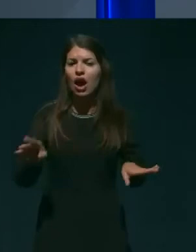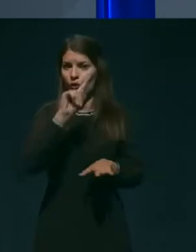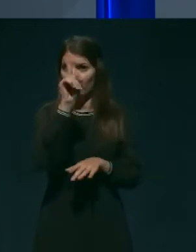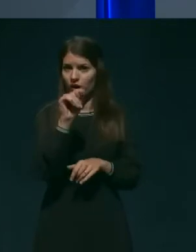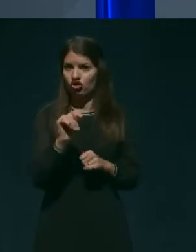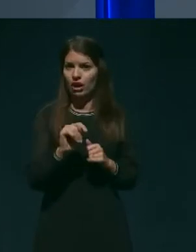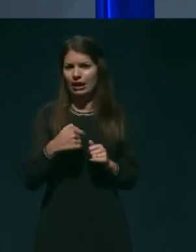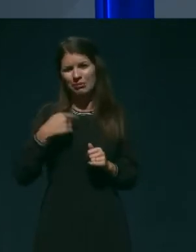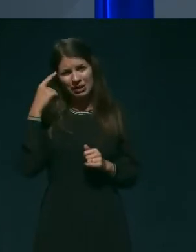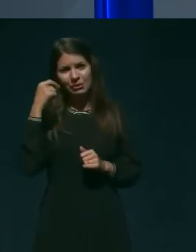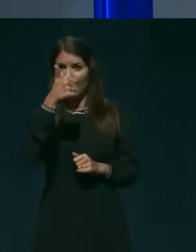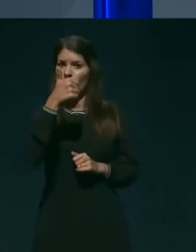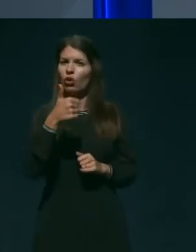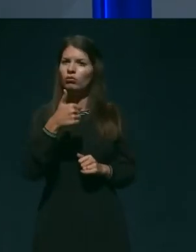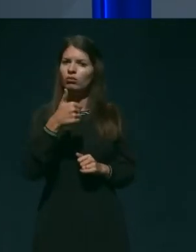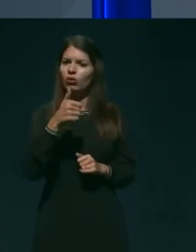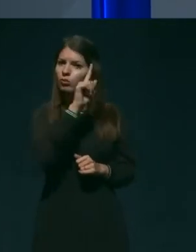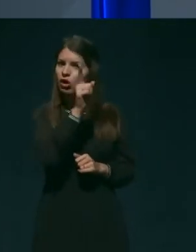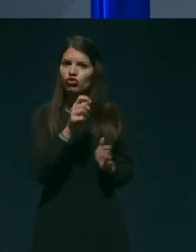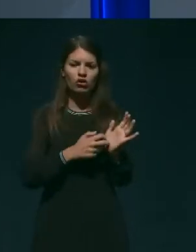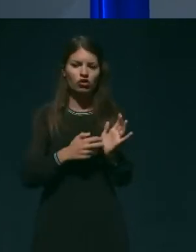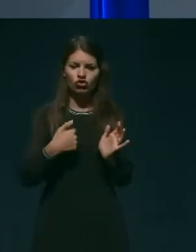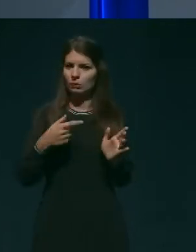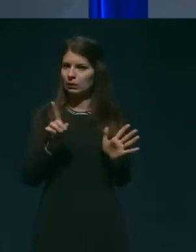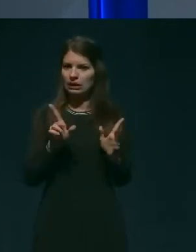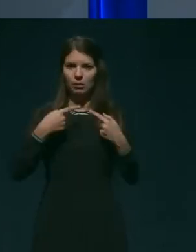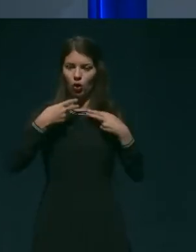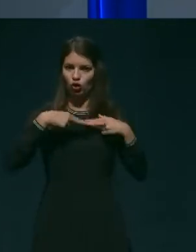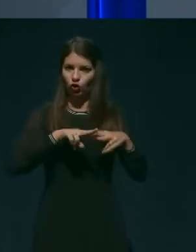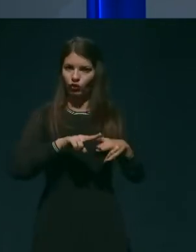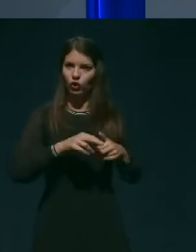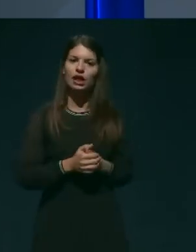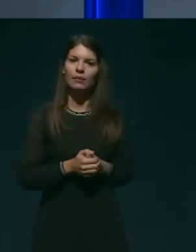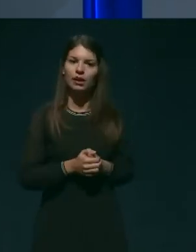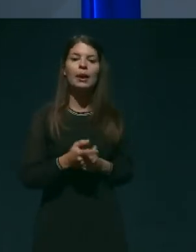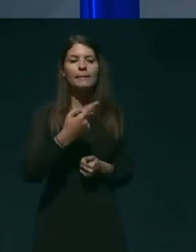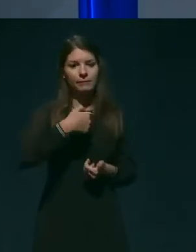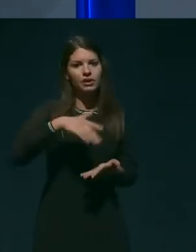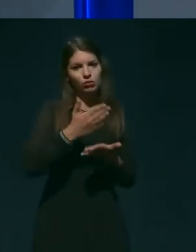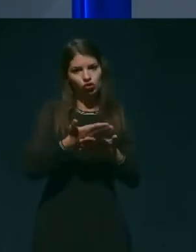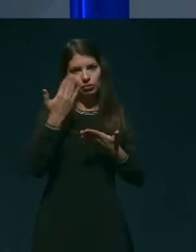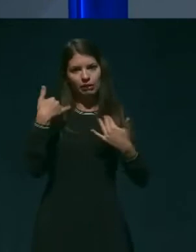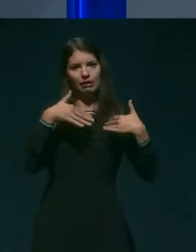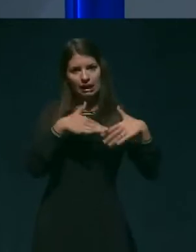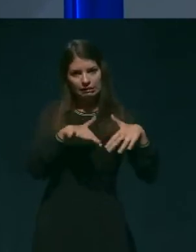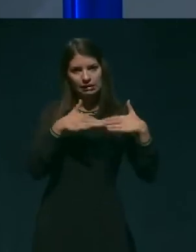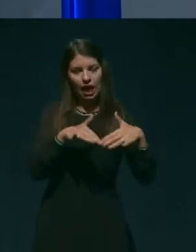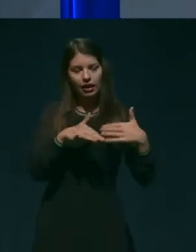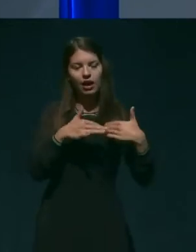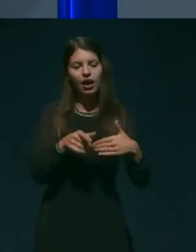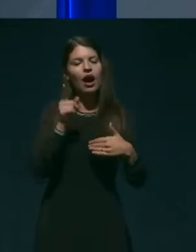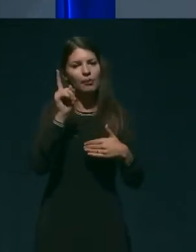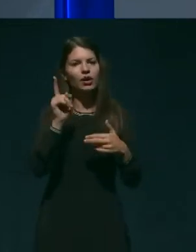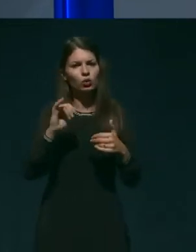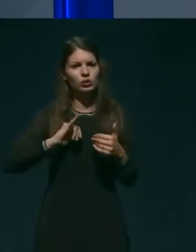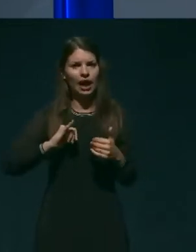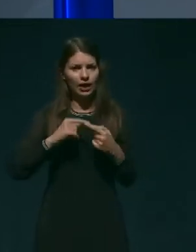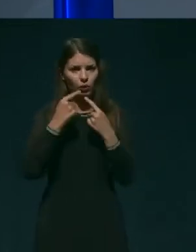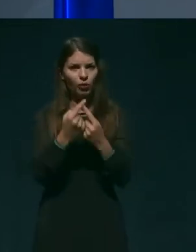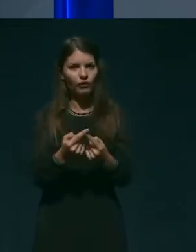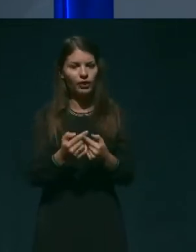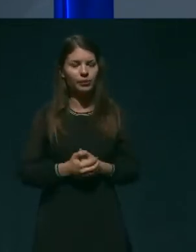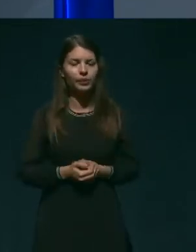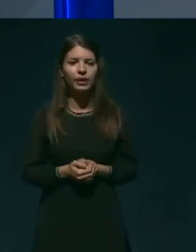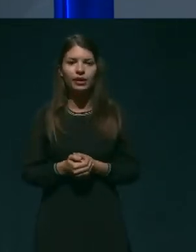ostalo neodgovorjeno in sicer je bilo razlagano naprej, že v naprej, ampak ponovno je